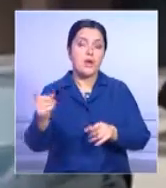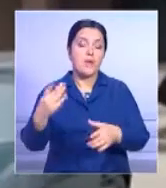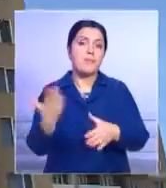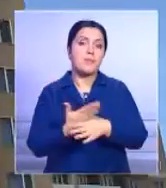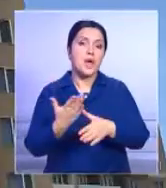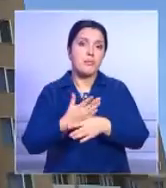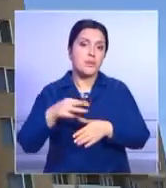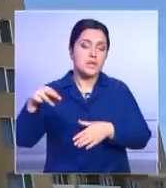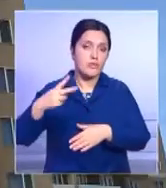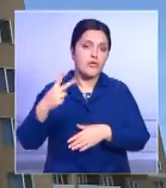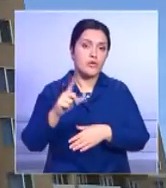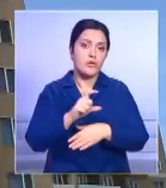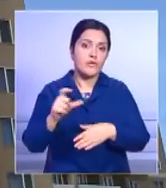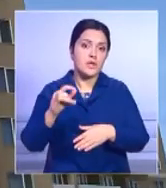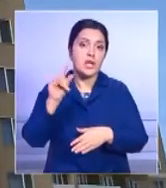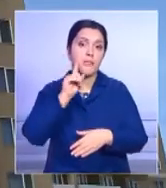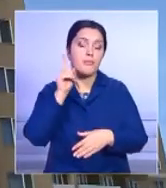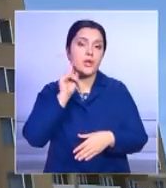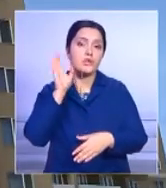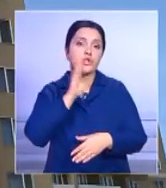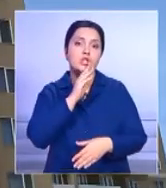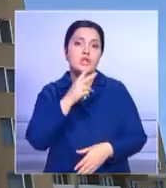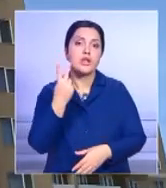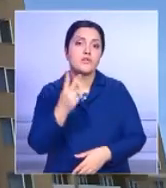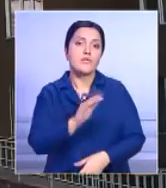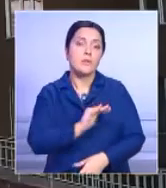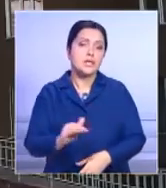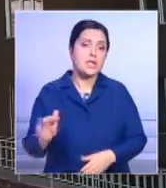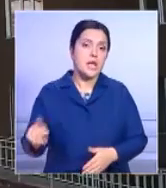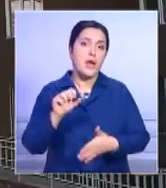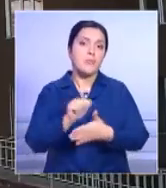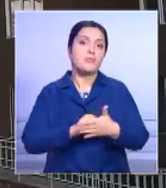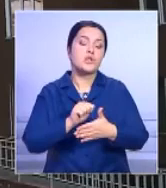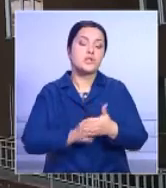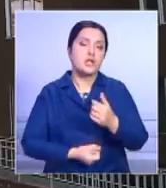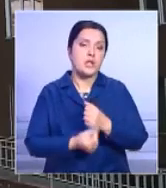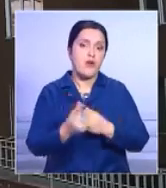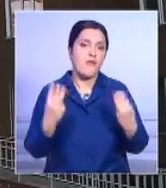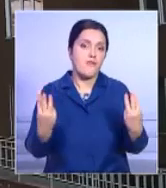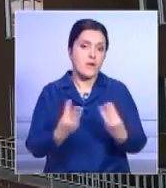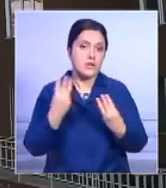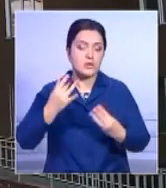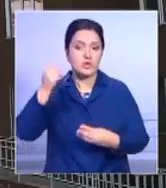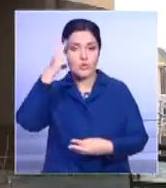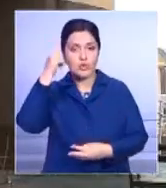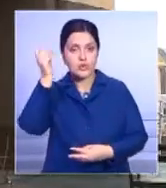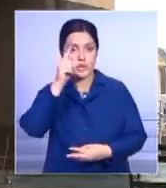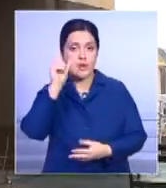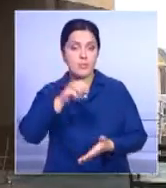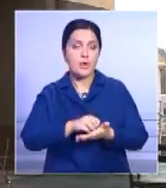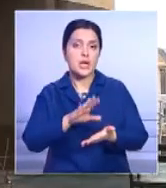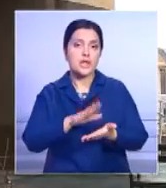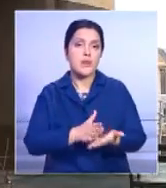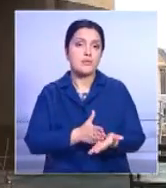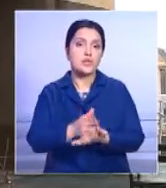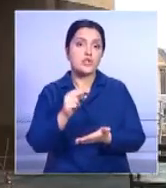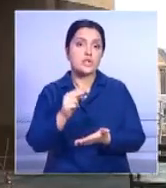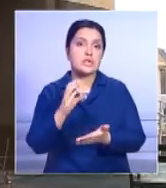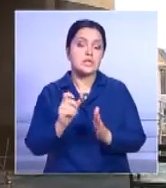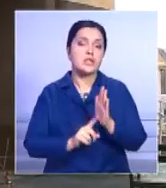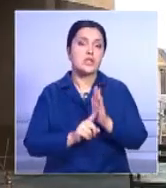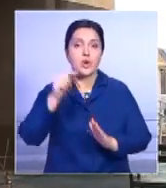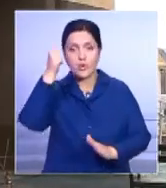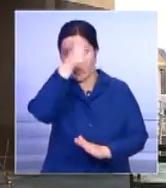Затем помогли спуститься со второго этажа молодой женщине с двумя детьми. Причина возгорания в доме выясняется. По данным службы